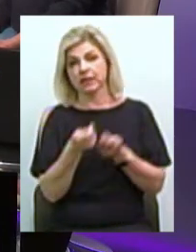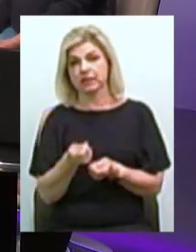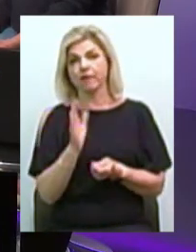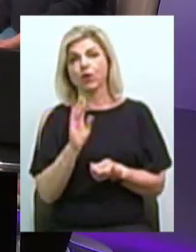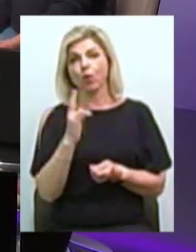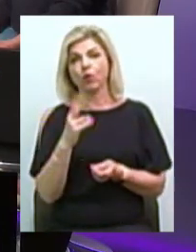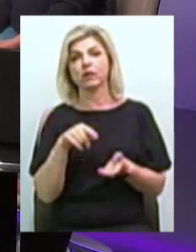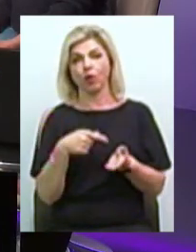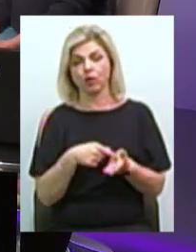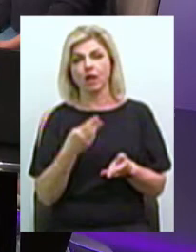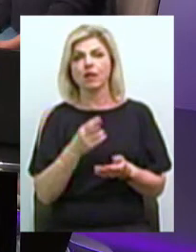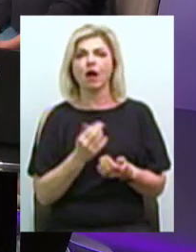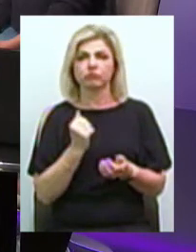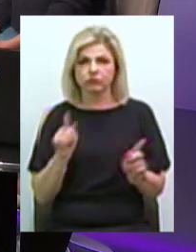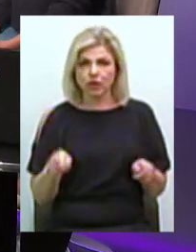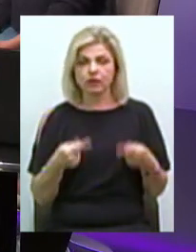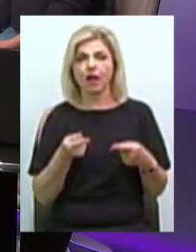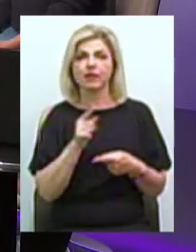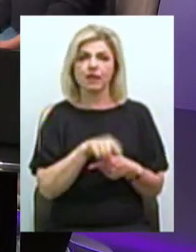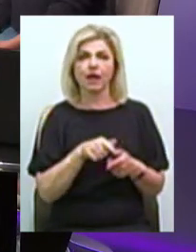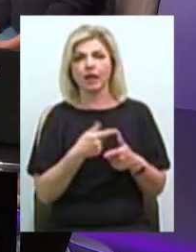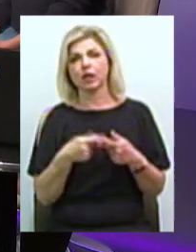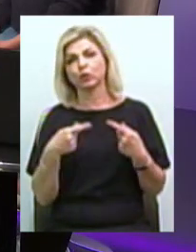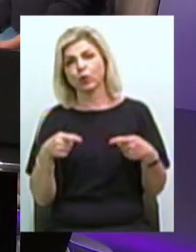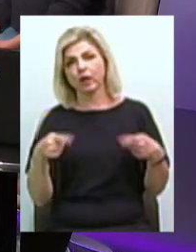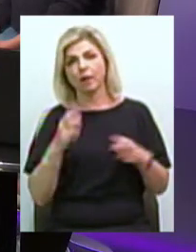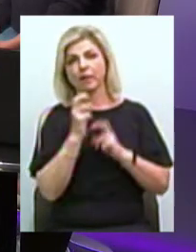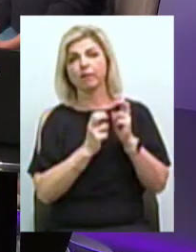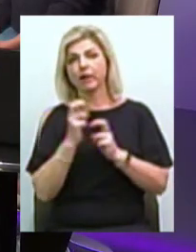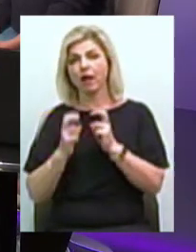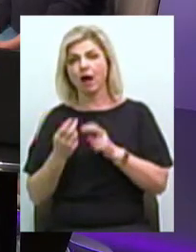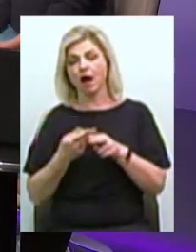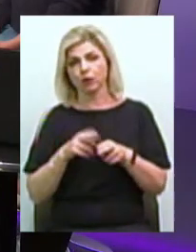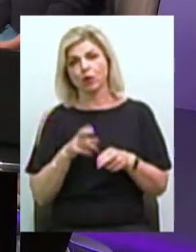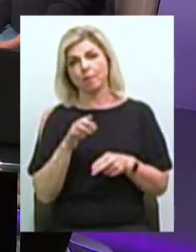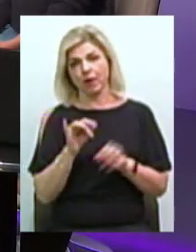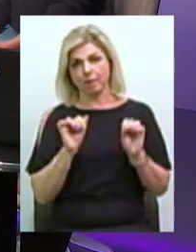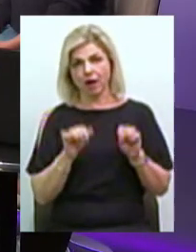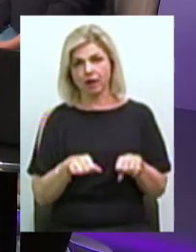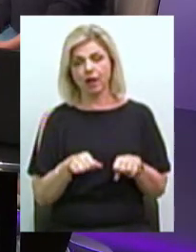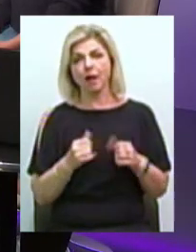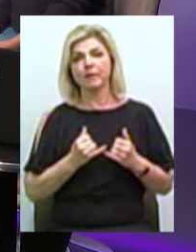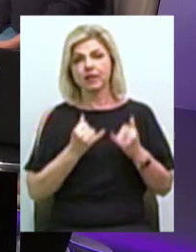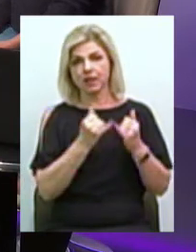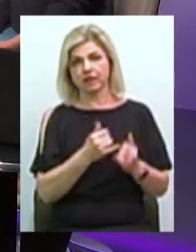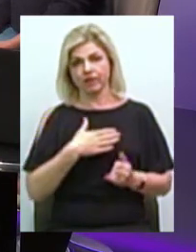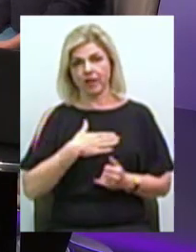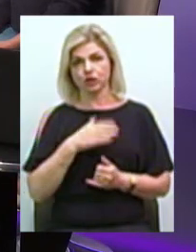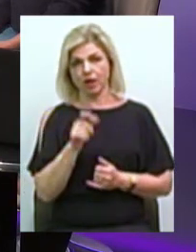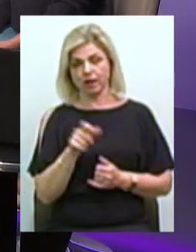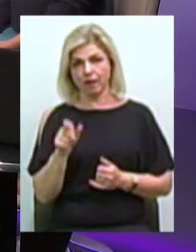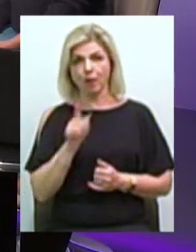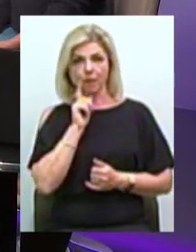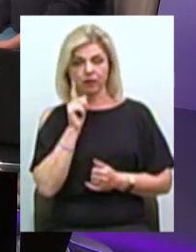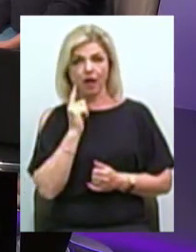создання тех чи інших предприємствів, які могли б предоставити нашим ребятам, в першу чергу,